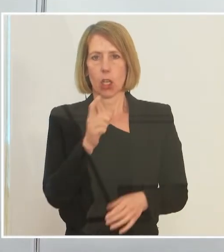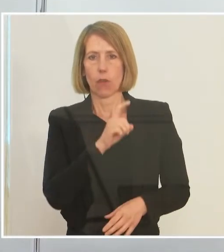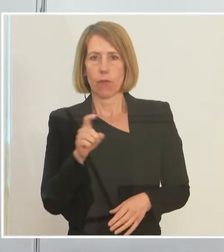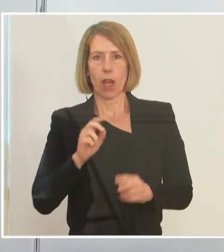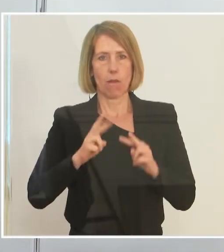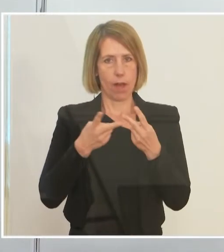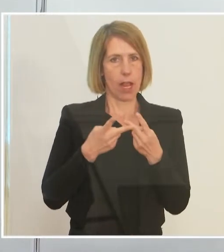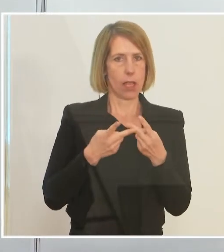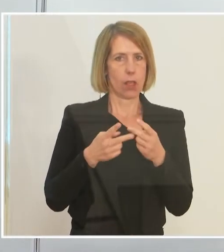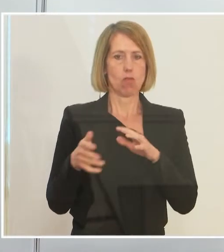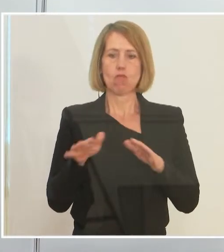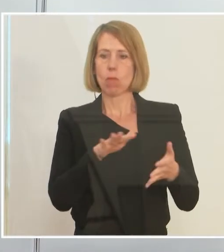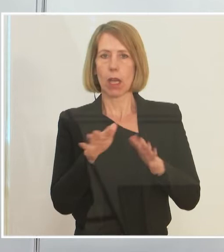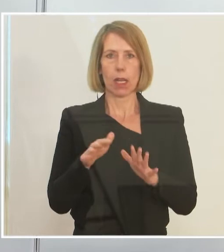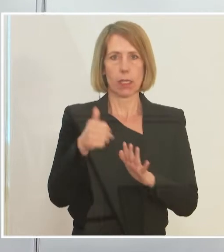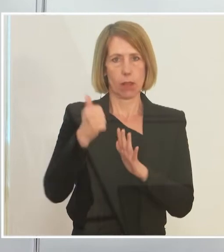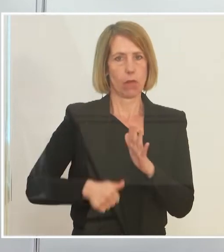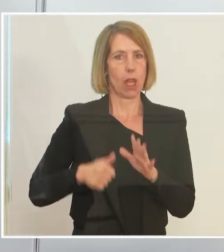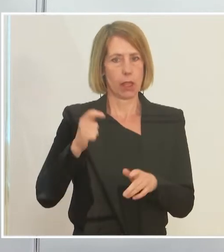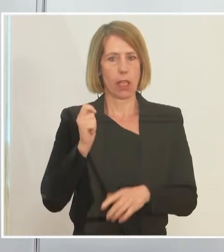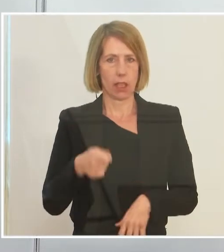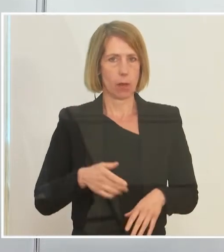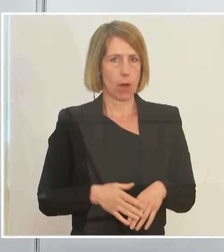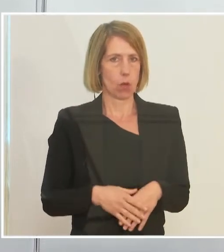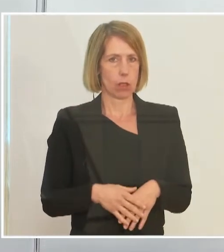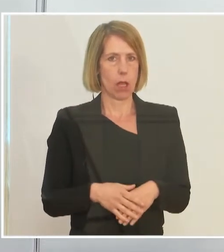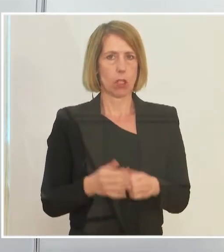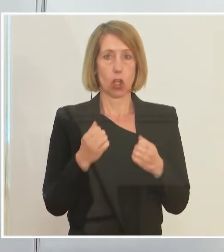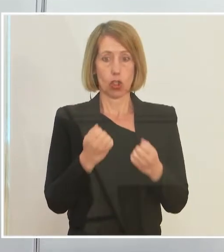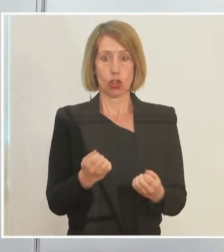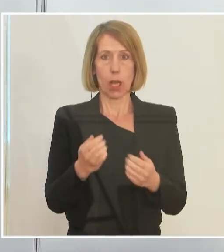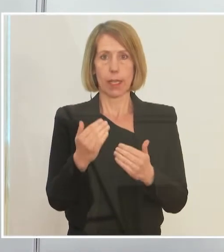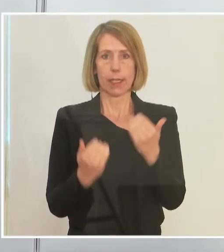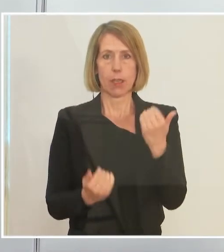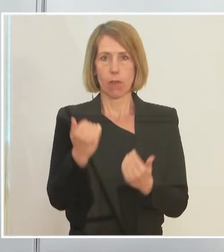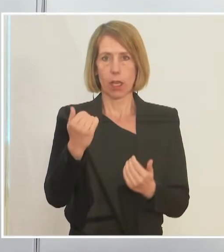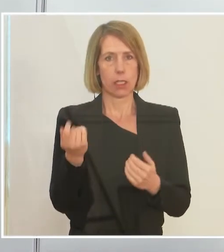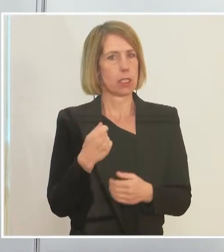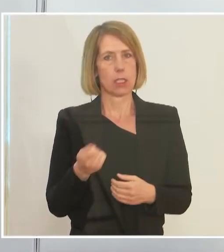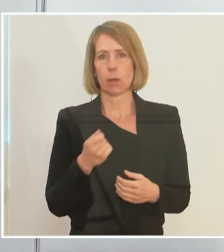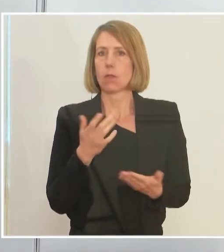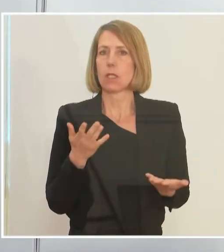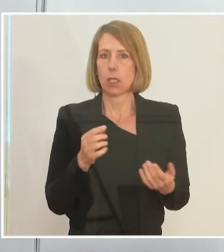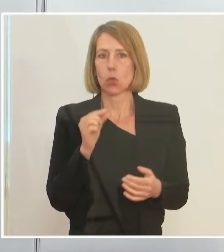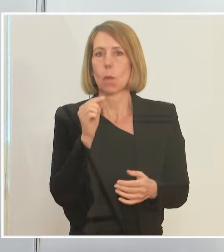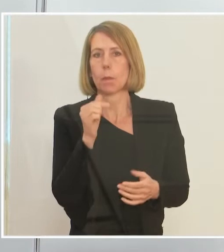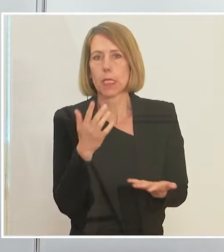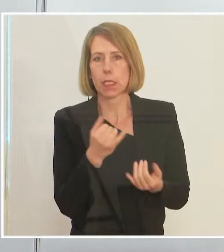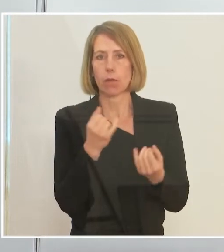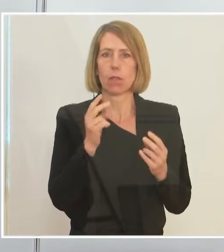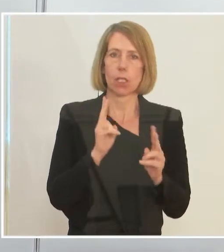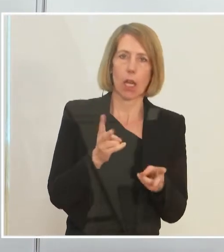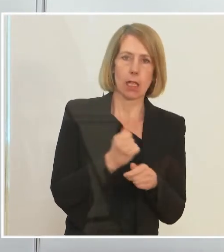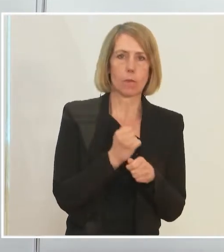Situation relativ einheitlich beurteilt. Es gibt keine großen Differenzen. Es gibt manchmal Nuancen, wie man das eine oder andere machen